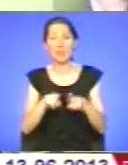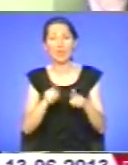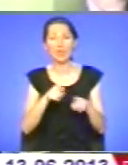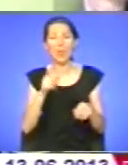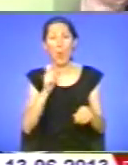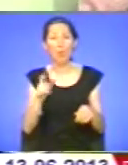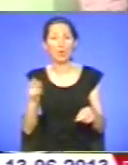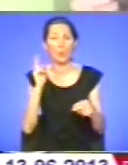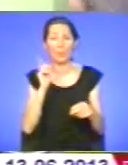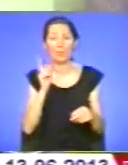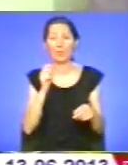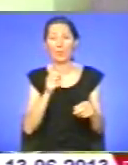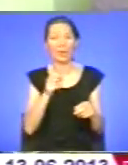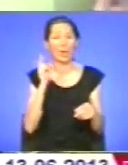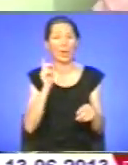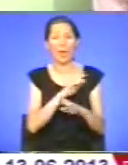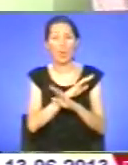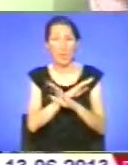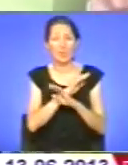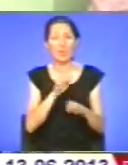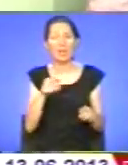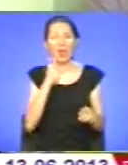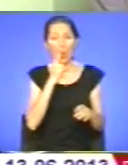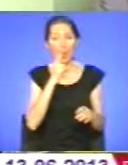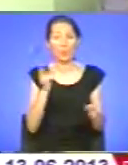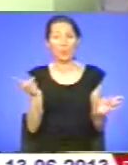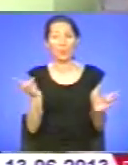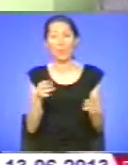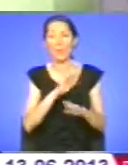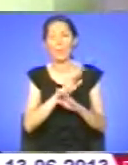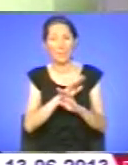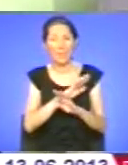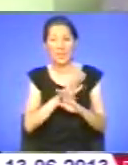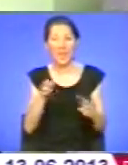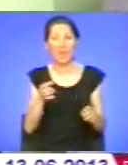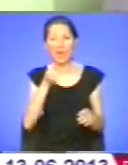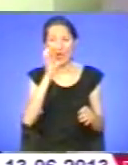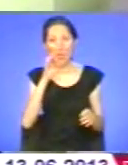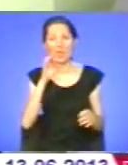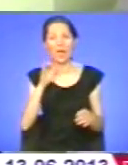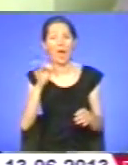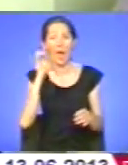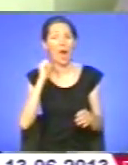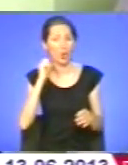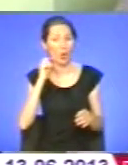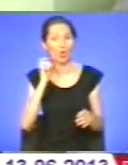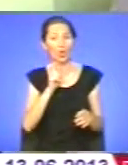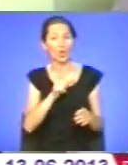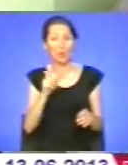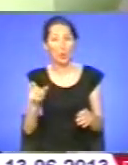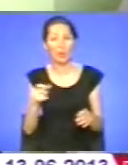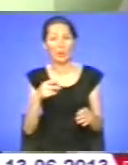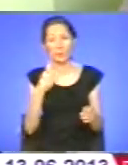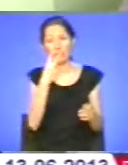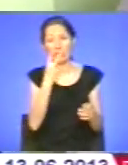стали менше вживати алкоголю, і так далі. Щоб просто люди дивилися за своєю масою тіла,